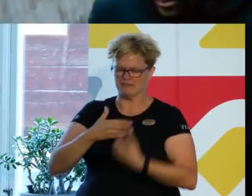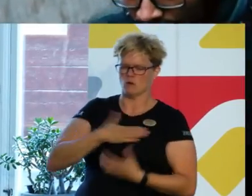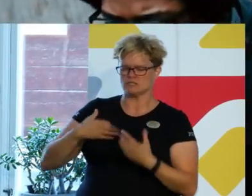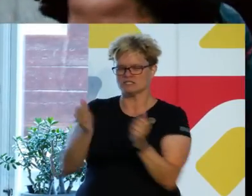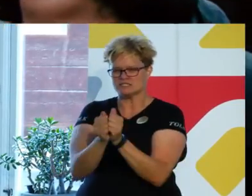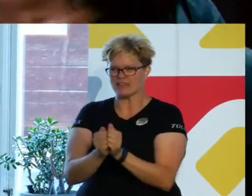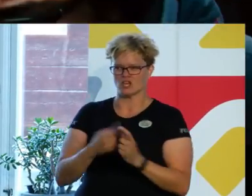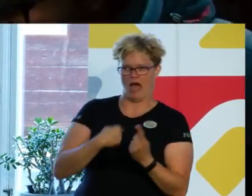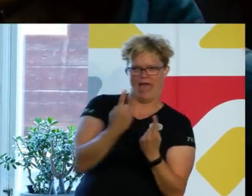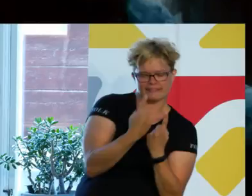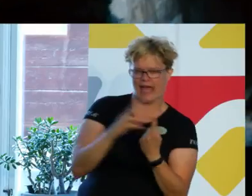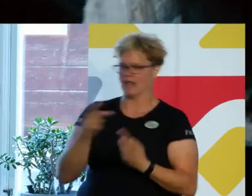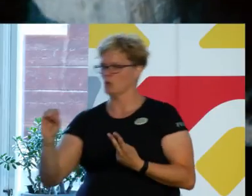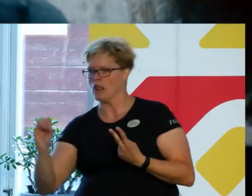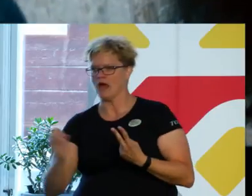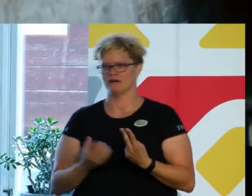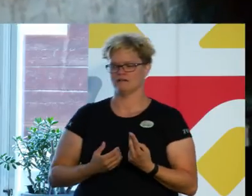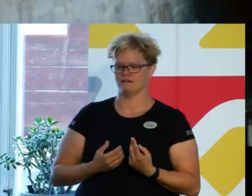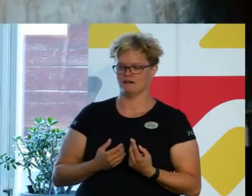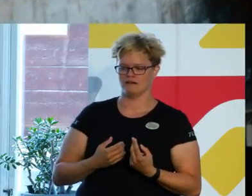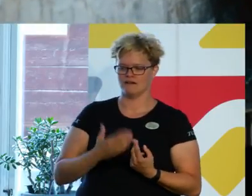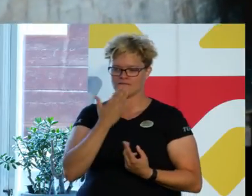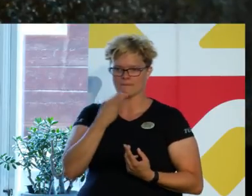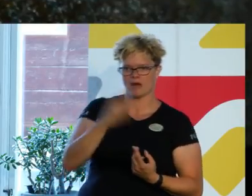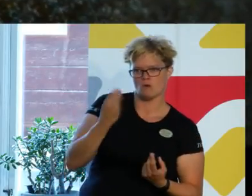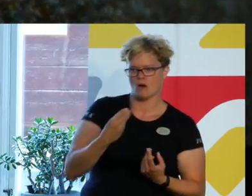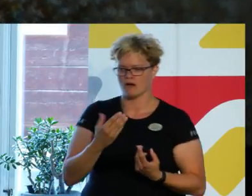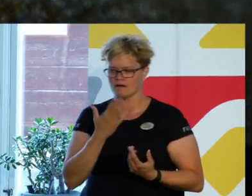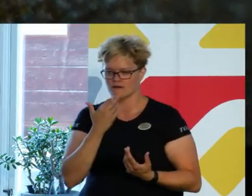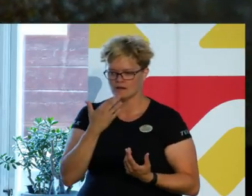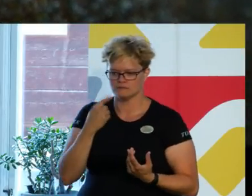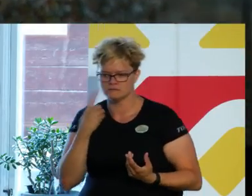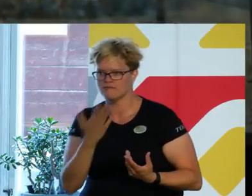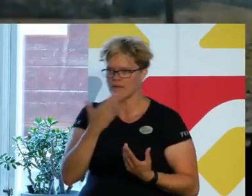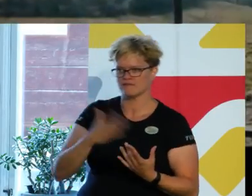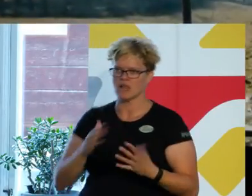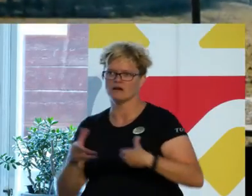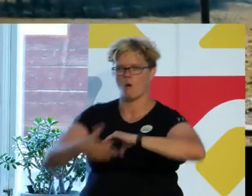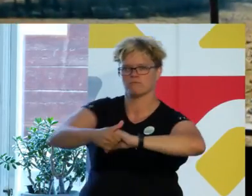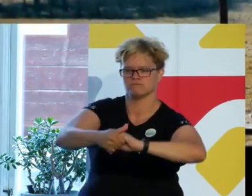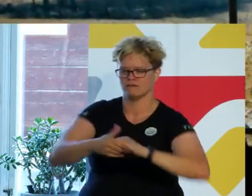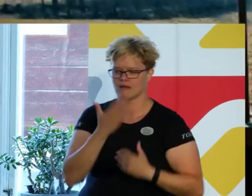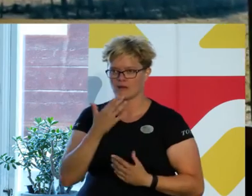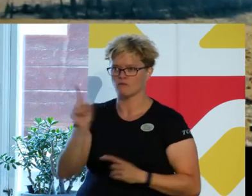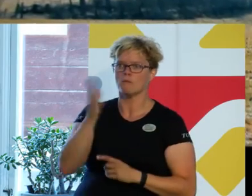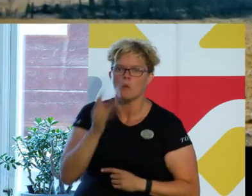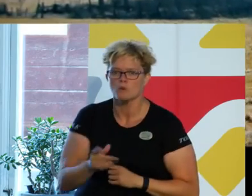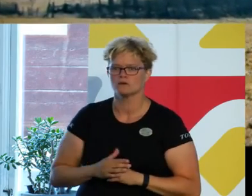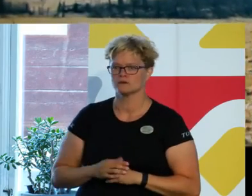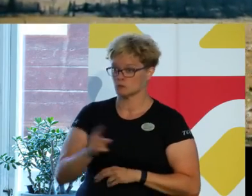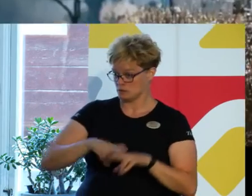är du en etta eller en nolla. Vem hörs vem, törs vem? Hand vill du hålla? Var bor du?